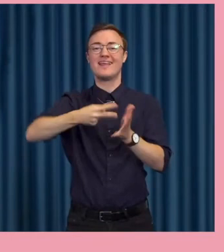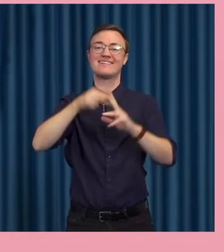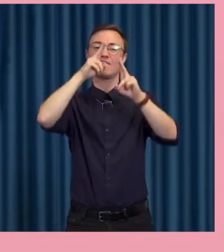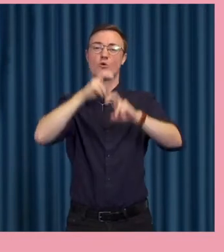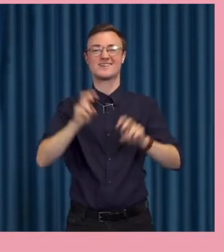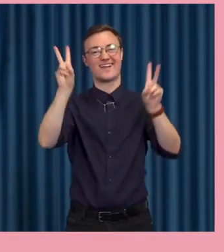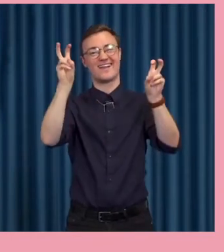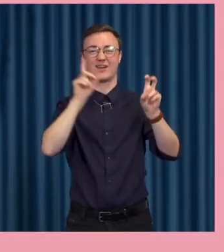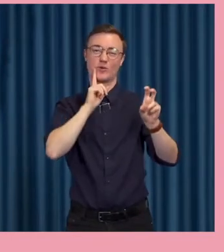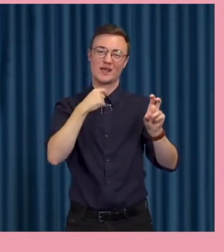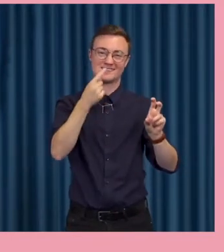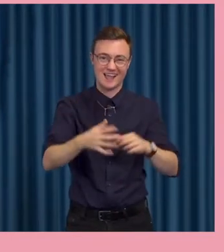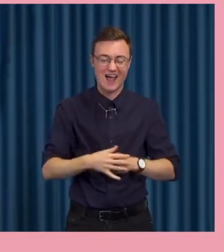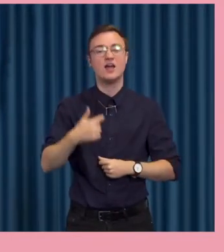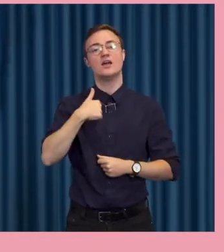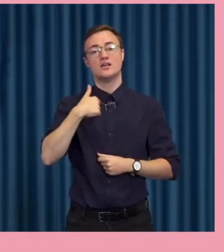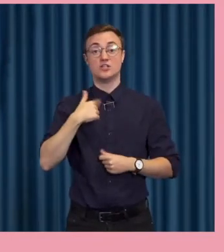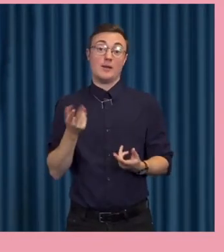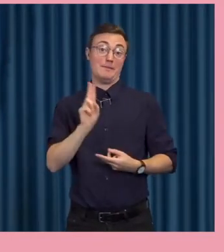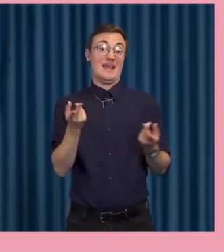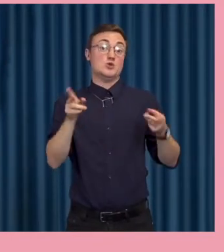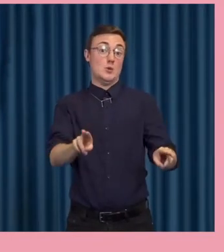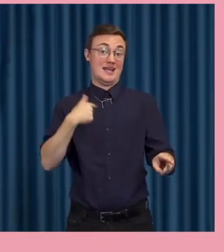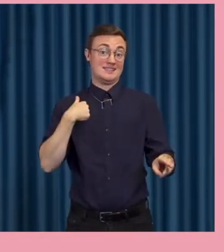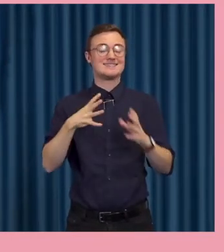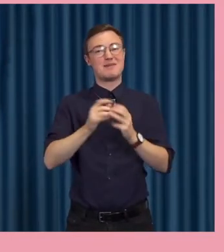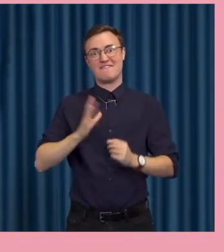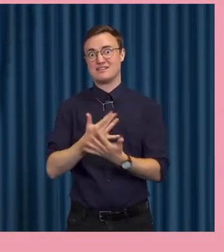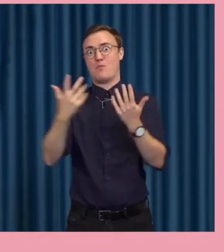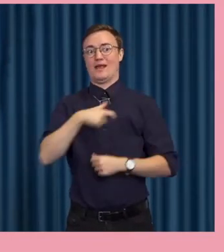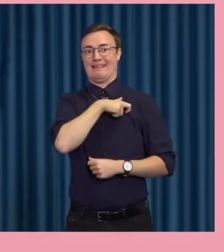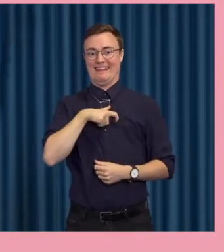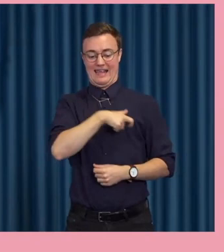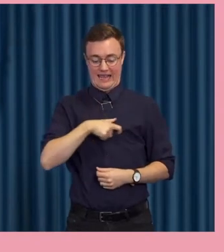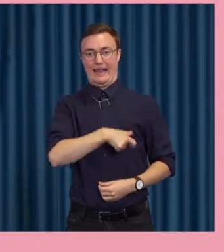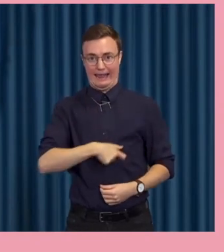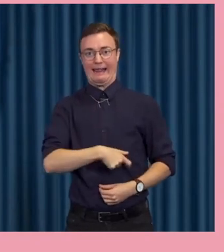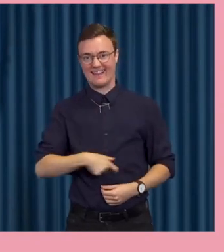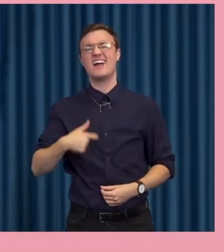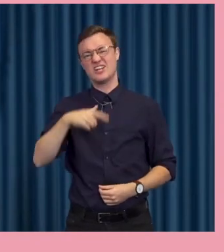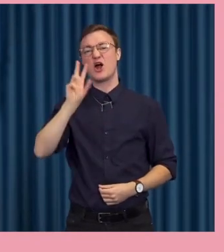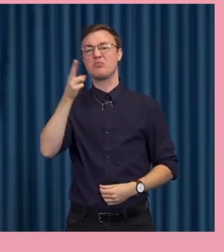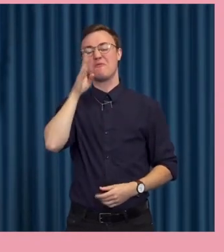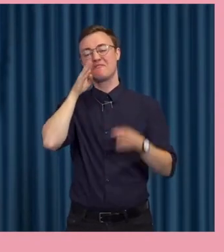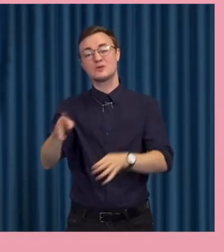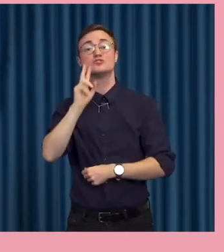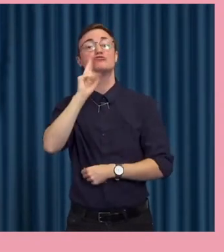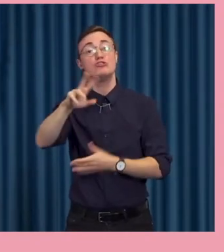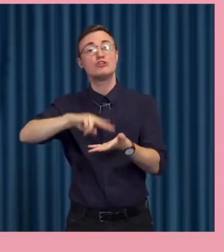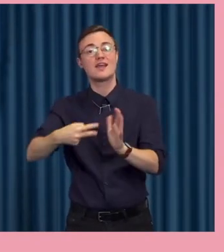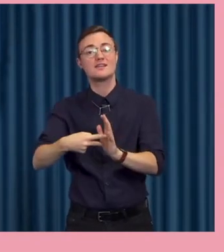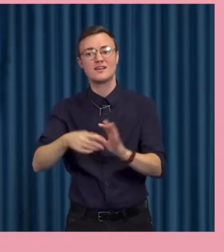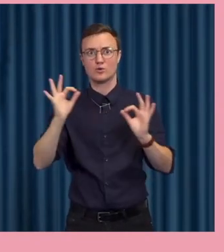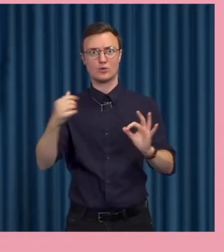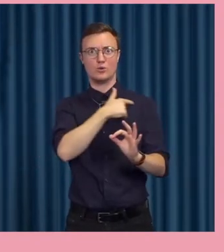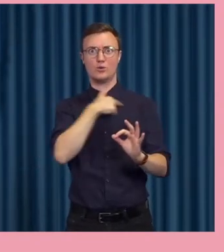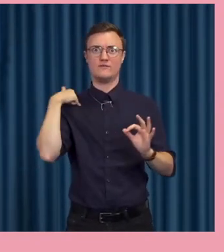disputat två gånger då i jurist. Men det finns många titlar, men jag är framförallt fokuserad på ny teknik. Och liksom, hur ska